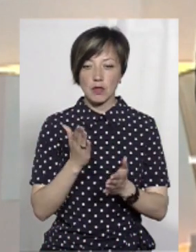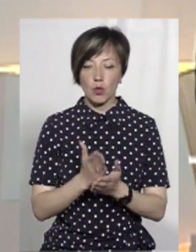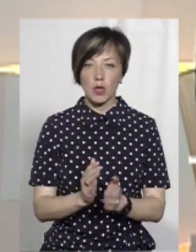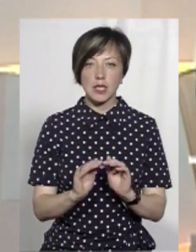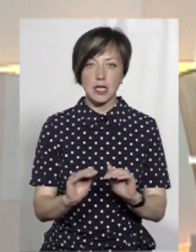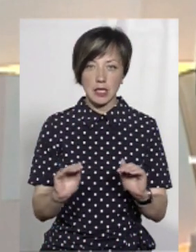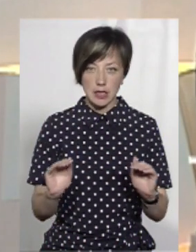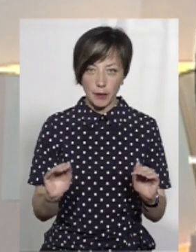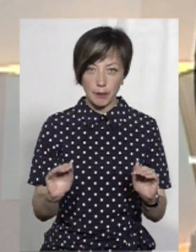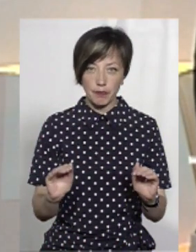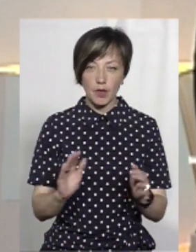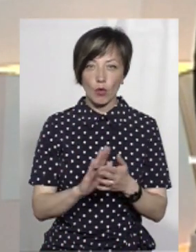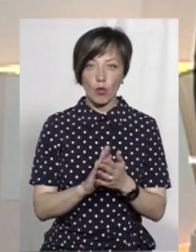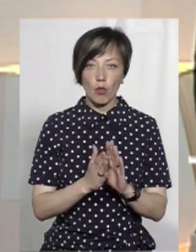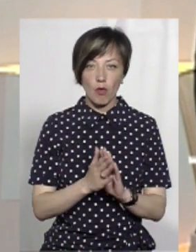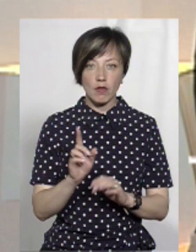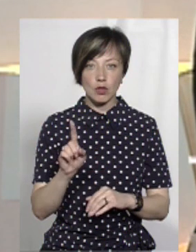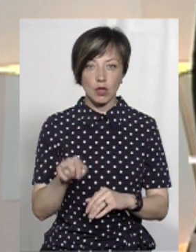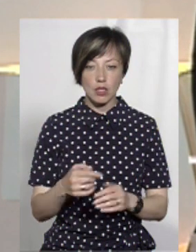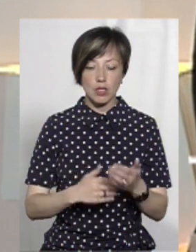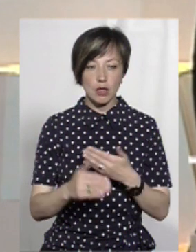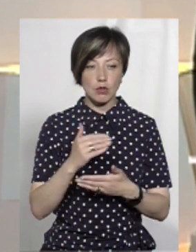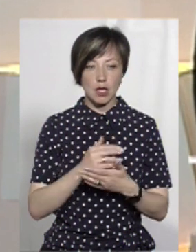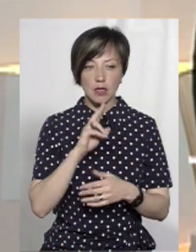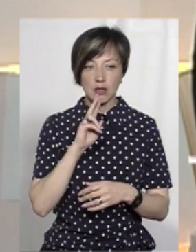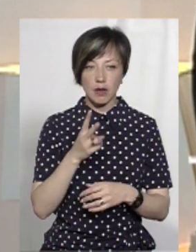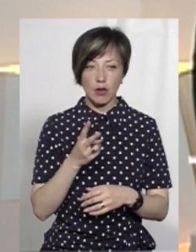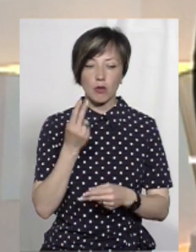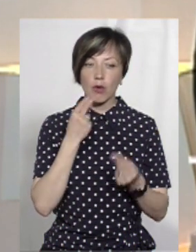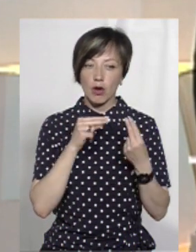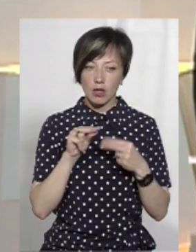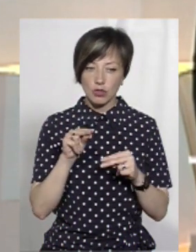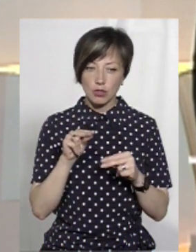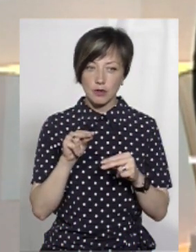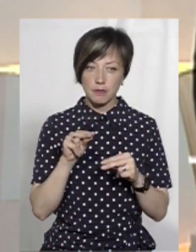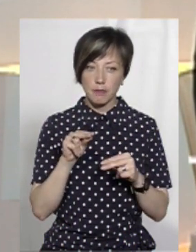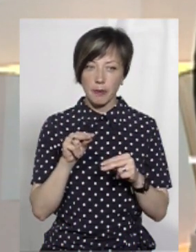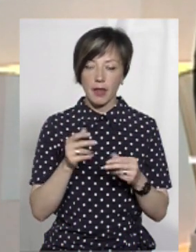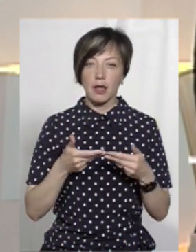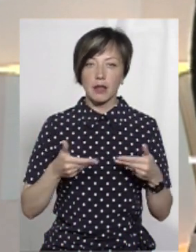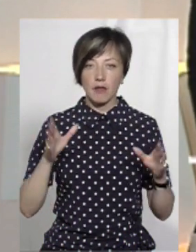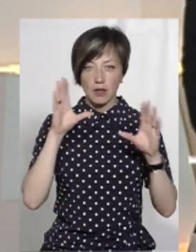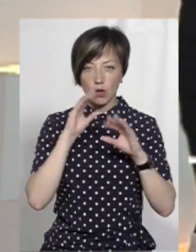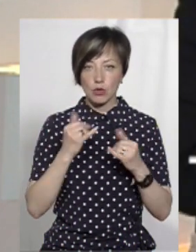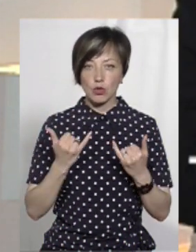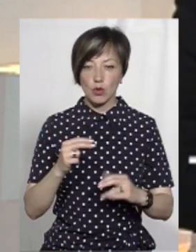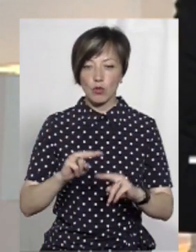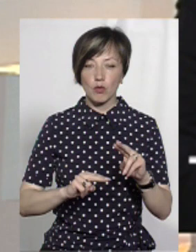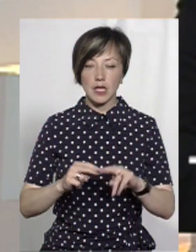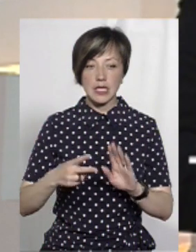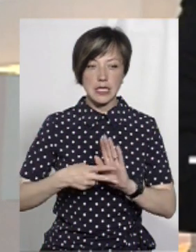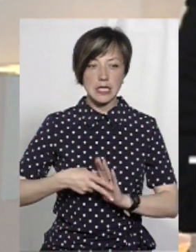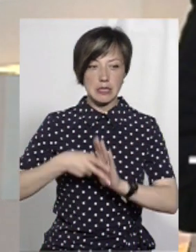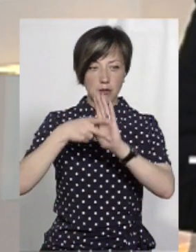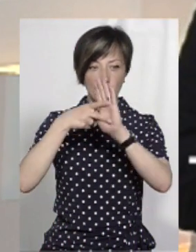діти. Умови, до речі, за останні два роки набагато покращені. Нам вдалося сьогодні побудувати вже